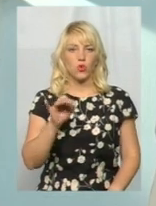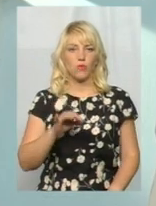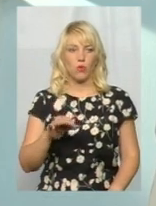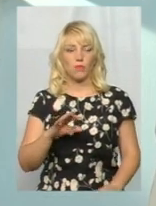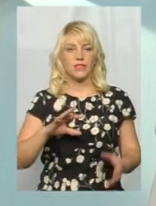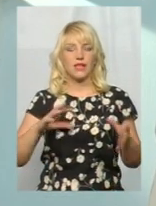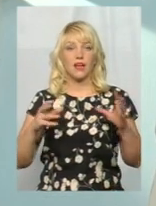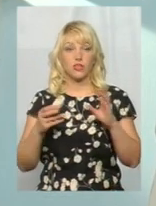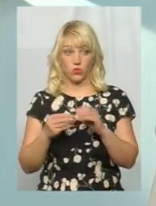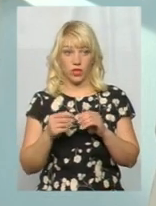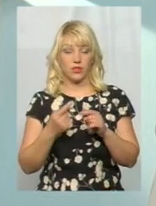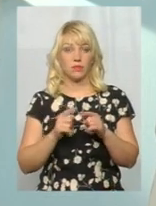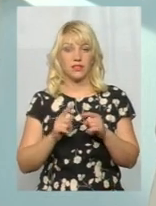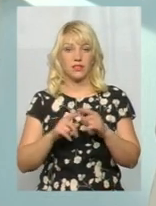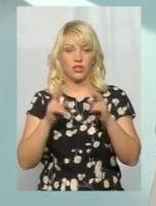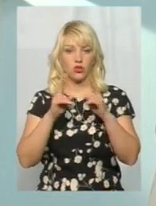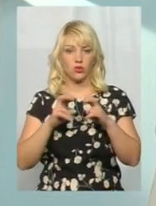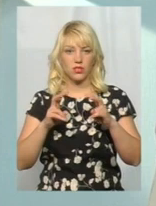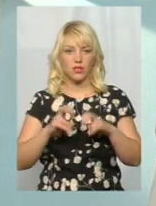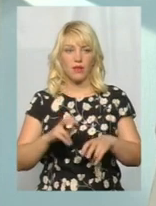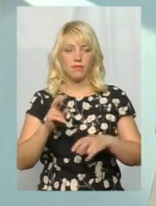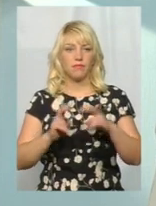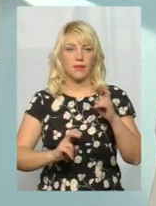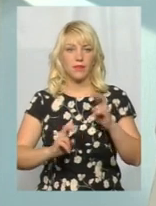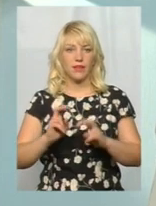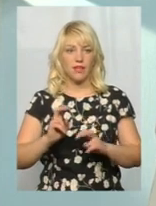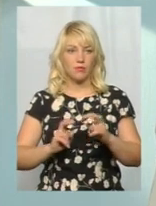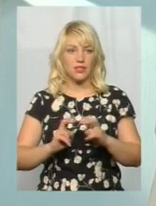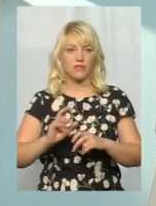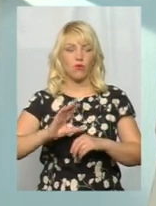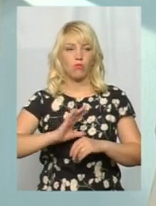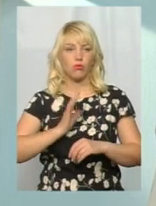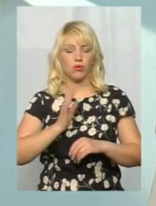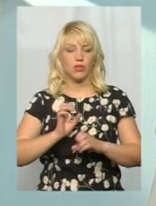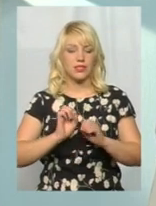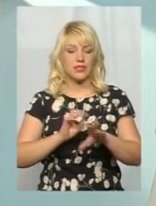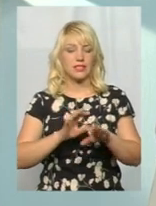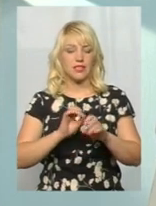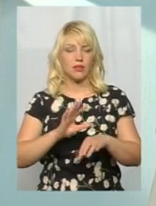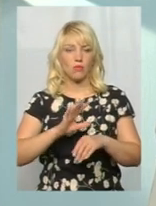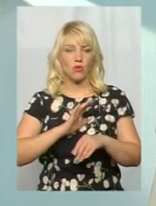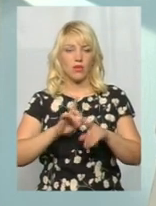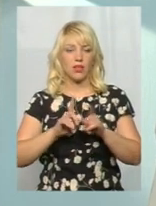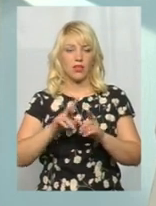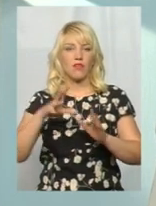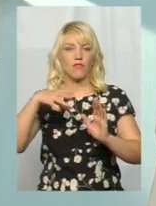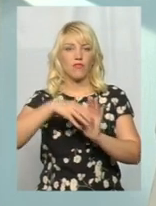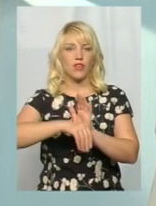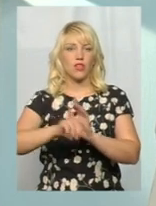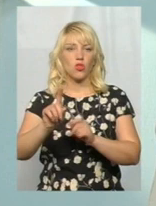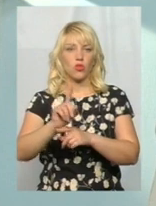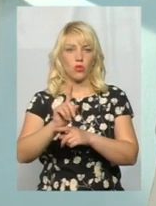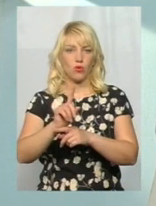результатами цих досліджень підприємство було, скид був в межах тих нормативів, якими надано.